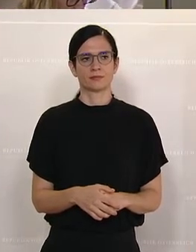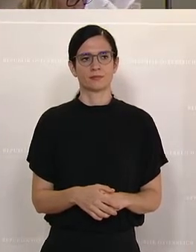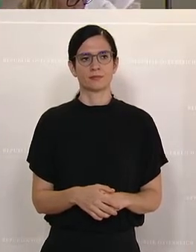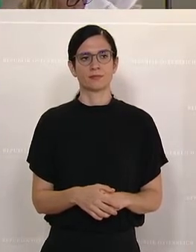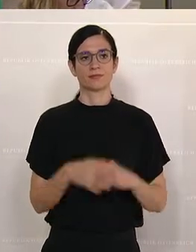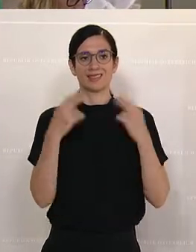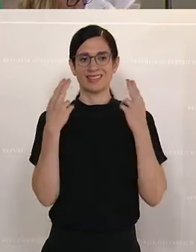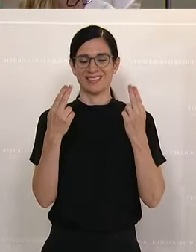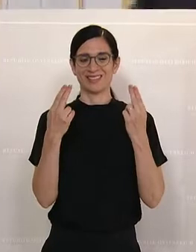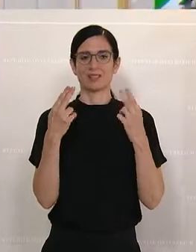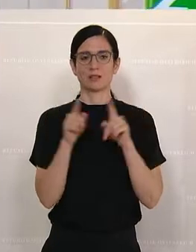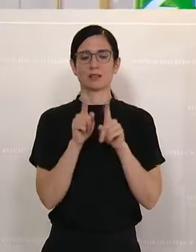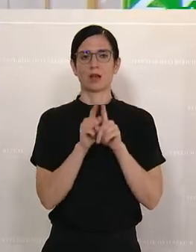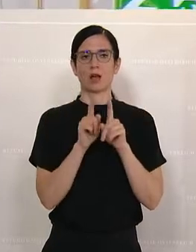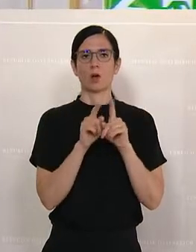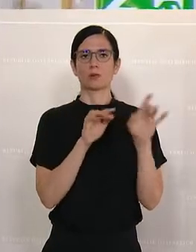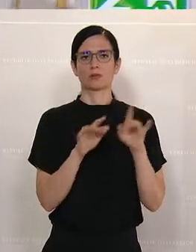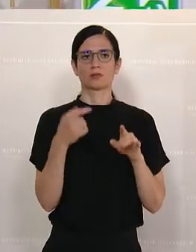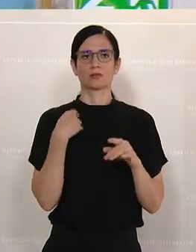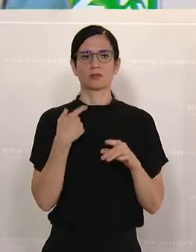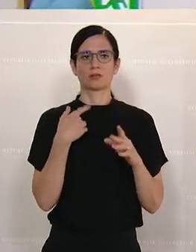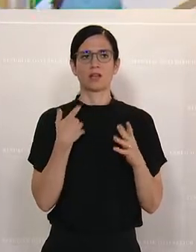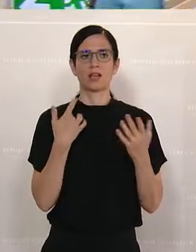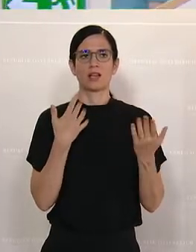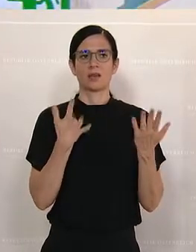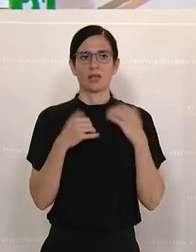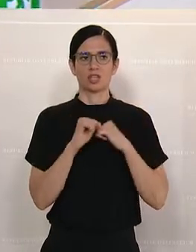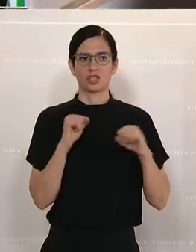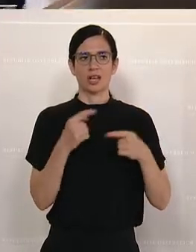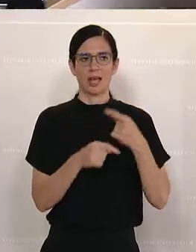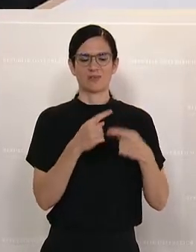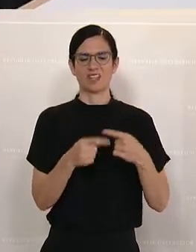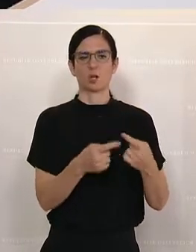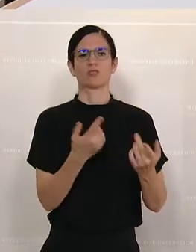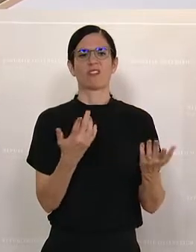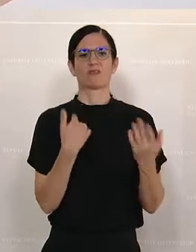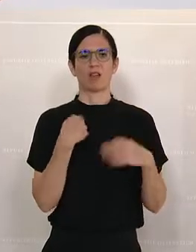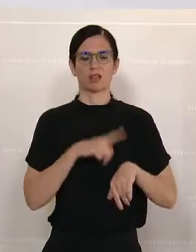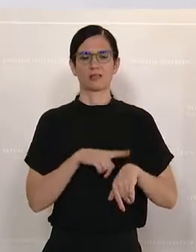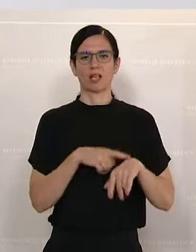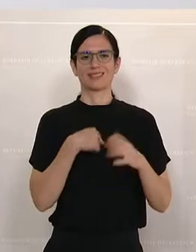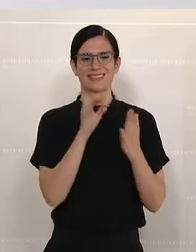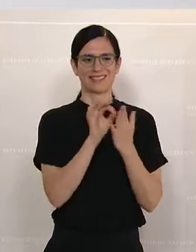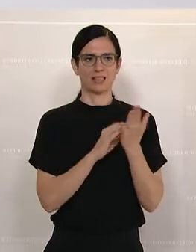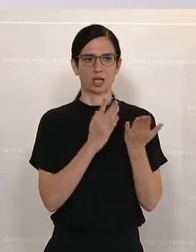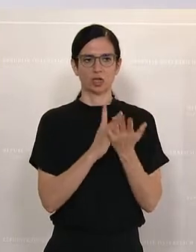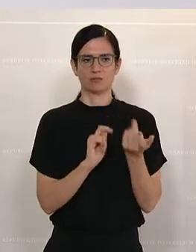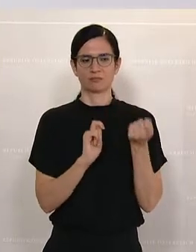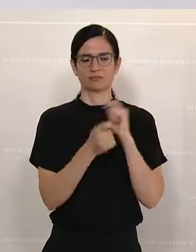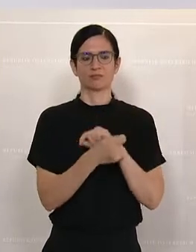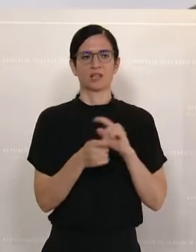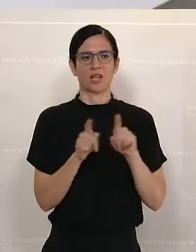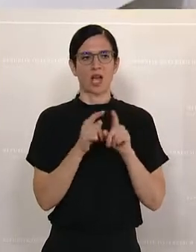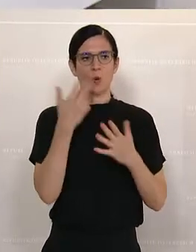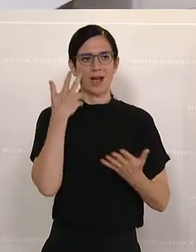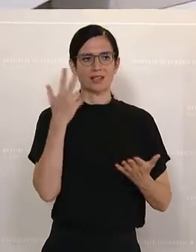Wichtige Eckpunkte wurden schon erwähnt. Schnellere Abwicklungsverfahren. Die Kriterien haben sich verändert. Auch die